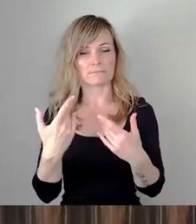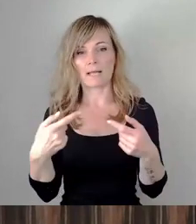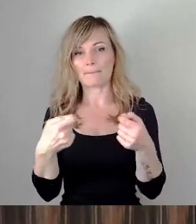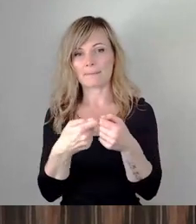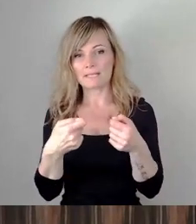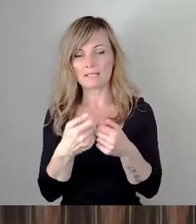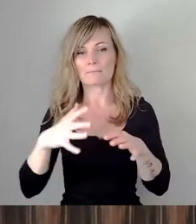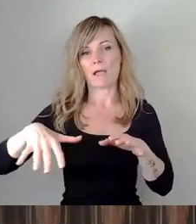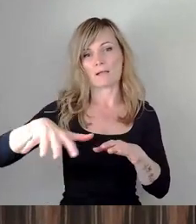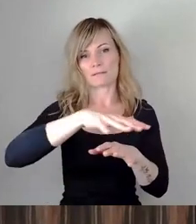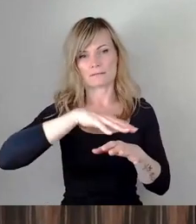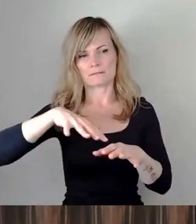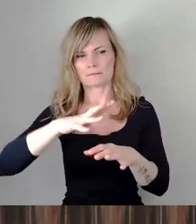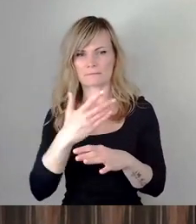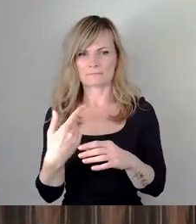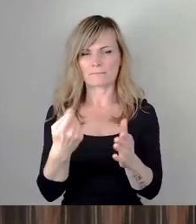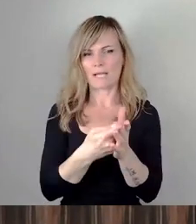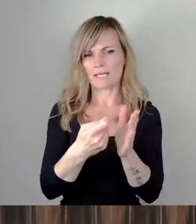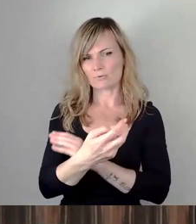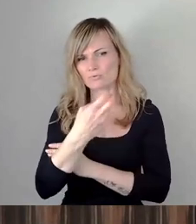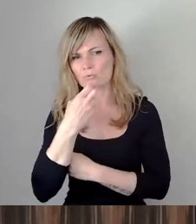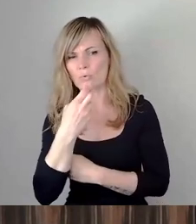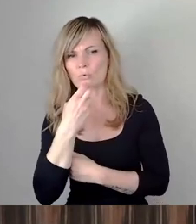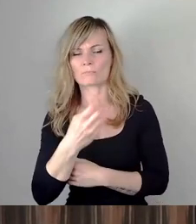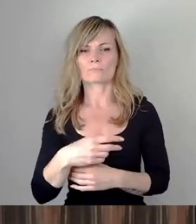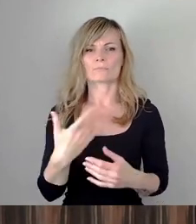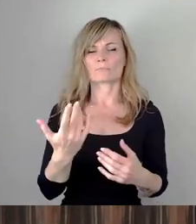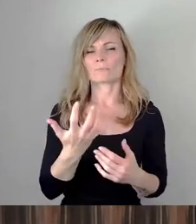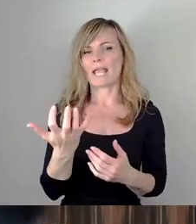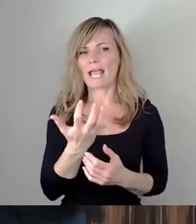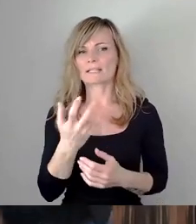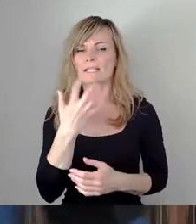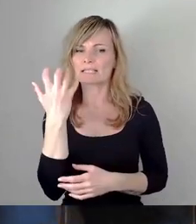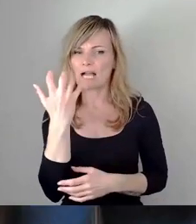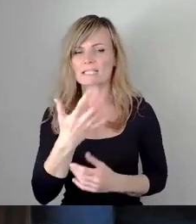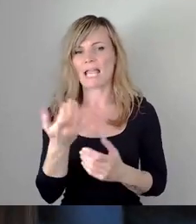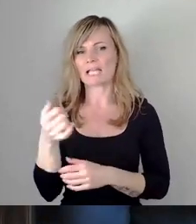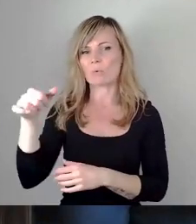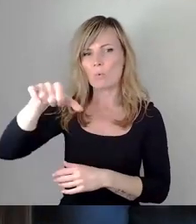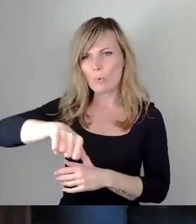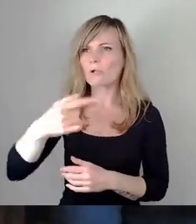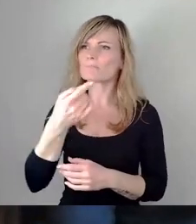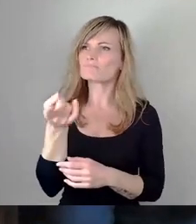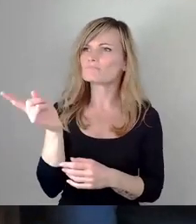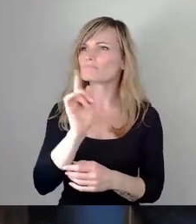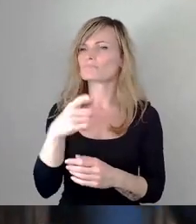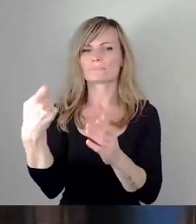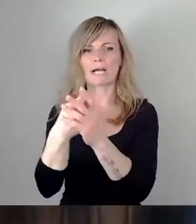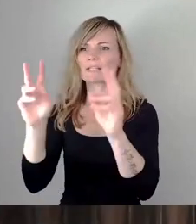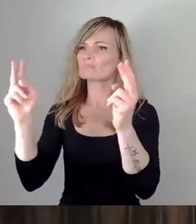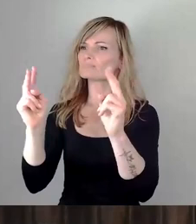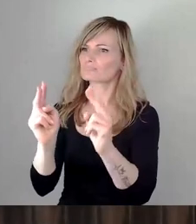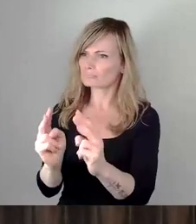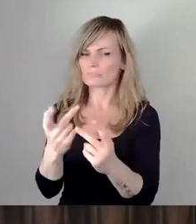Preise also für Strom, Erdgas und Erdöl doch zurückgehen. Und die